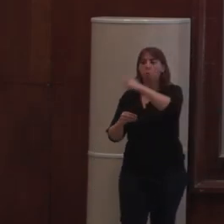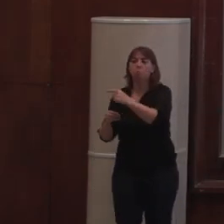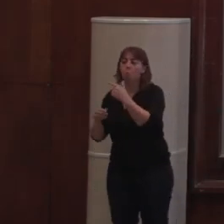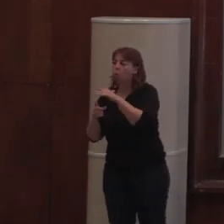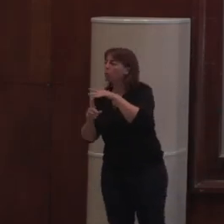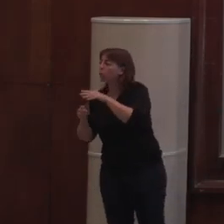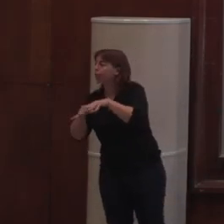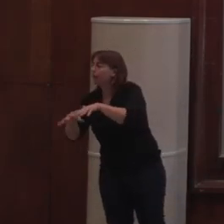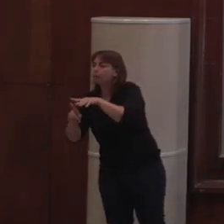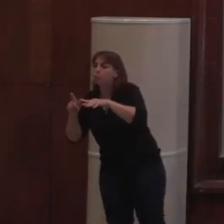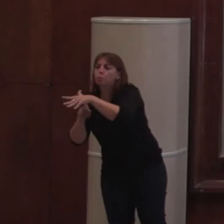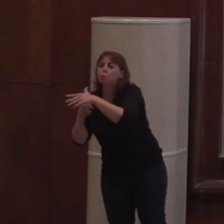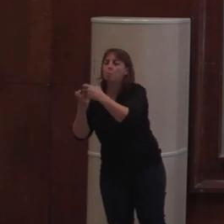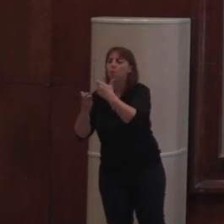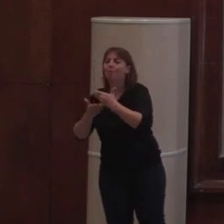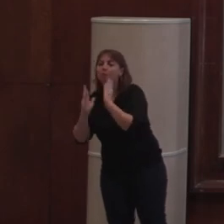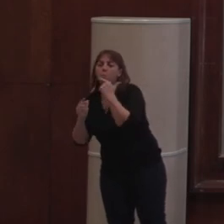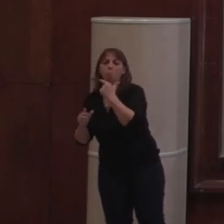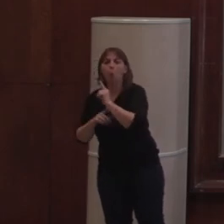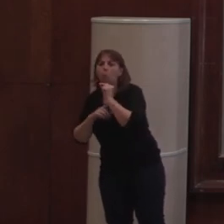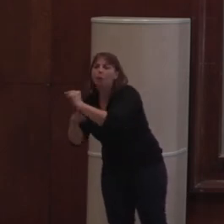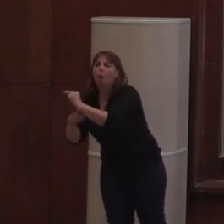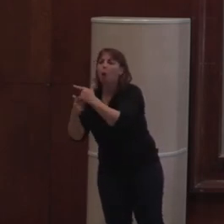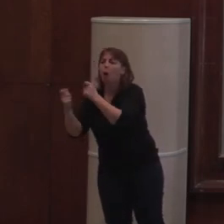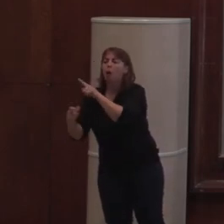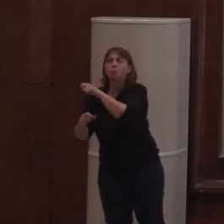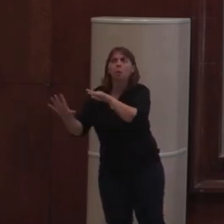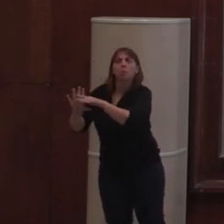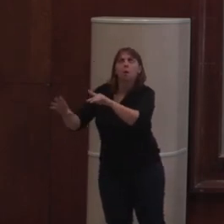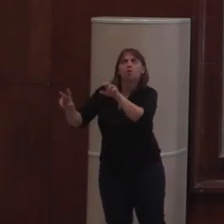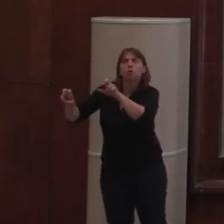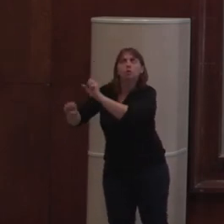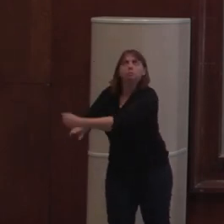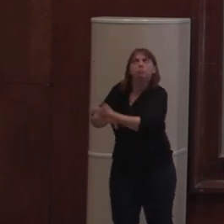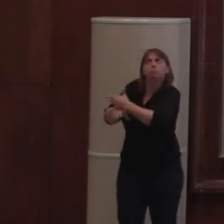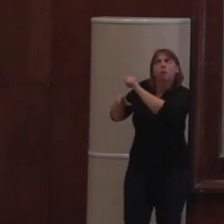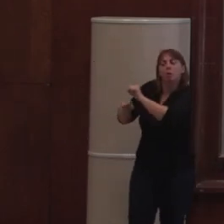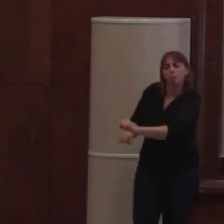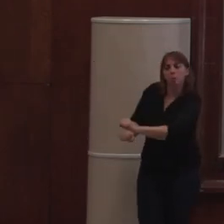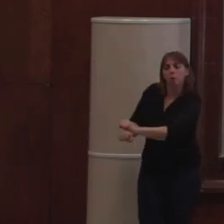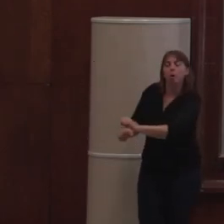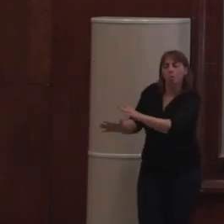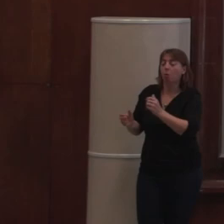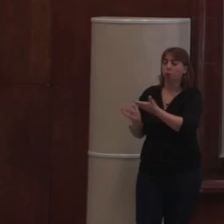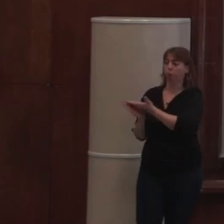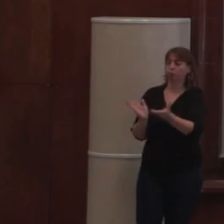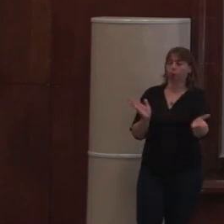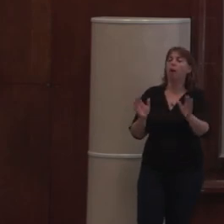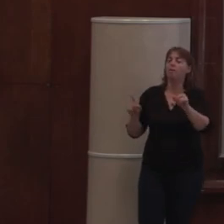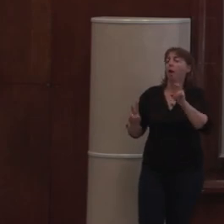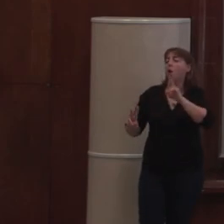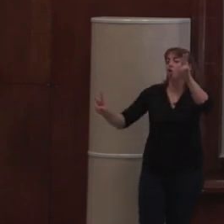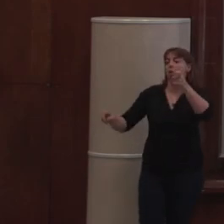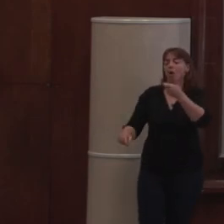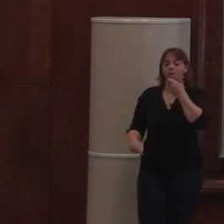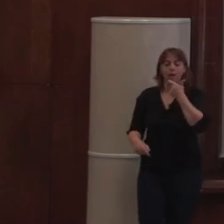sur Facebook ou sur Twitter, ça va récupérer l'image, va récupérer le titre, etc. Donc, effectivement, il une problématique par rapport à ça. La solution, c'est d'utiliser ce qu'on appelle